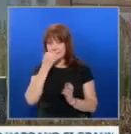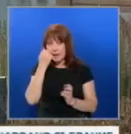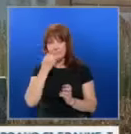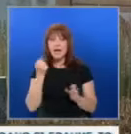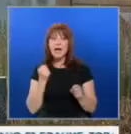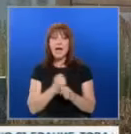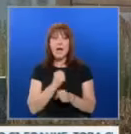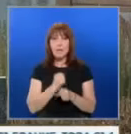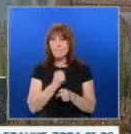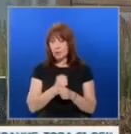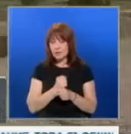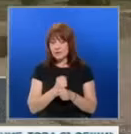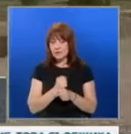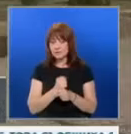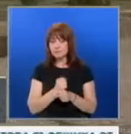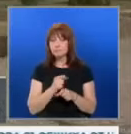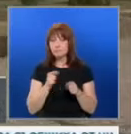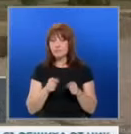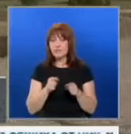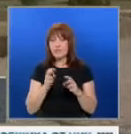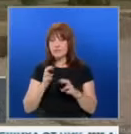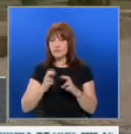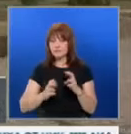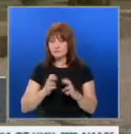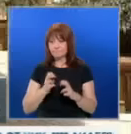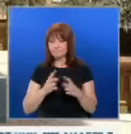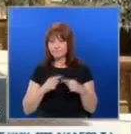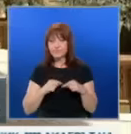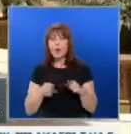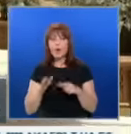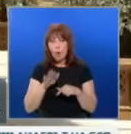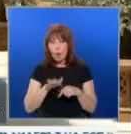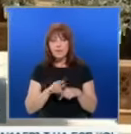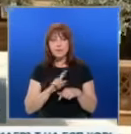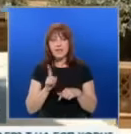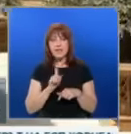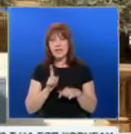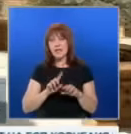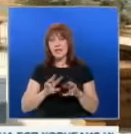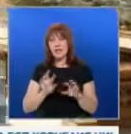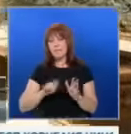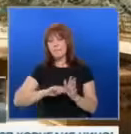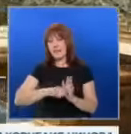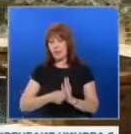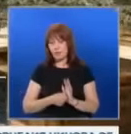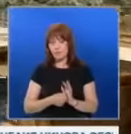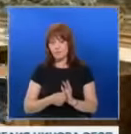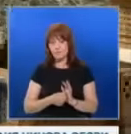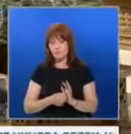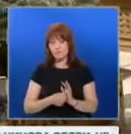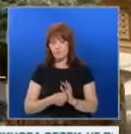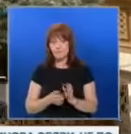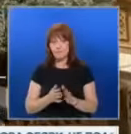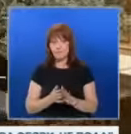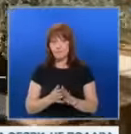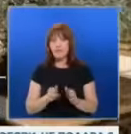Работи се в тези производства, но все още нищо не е приключил за Игорь Михайлов. И